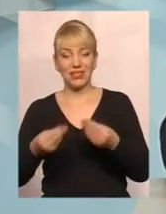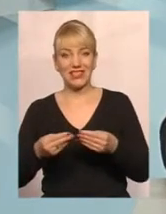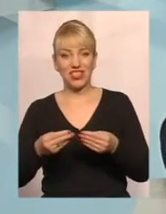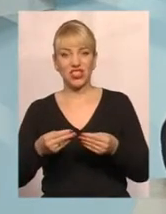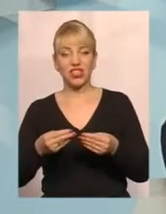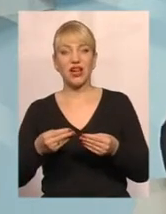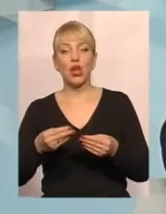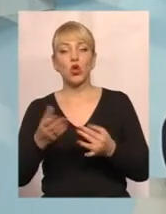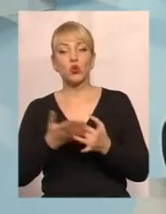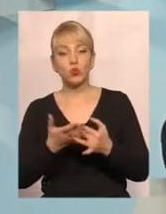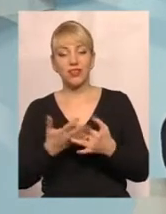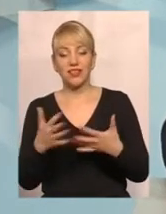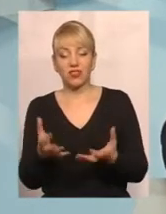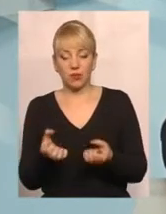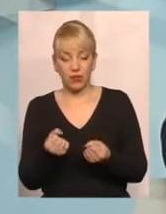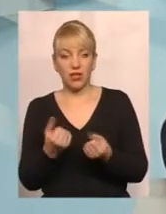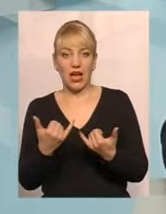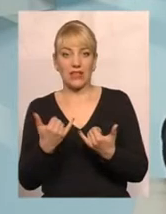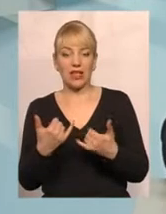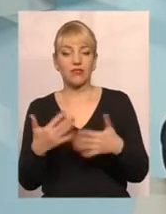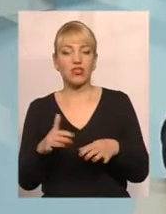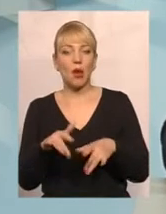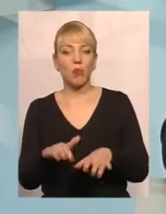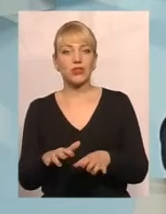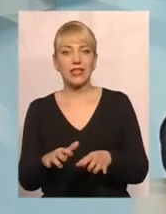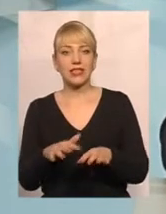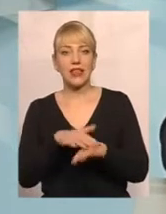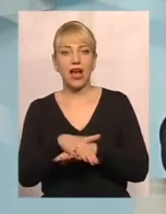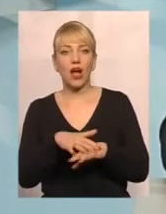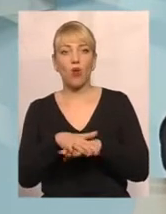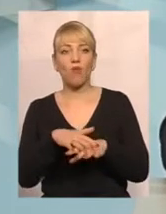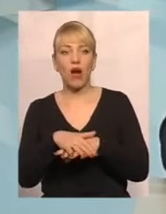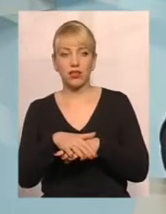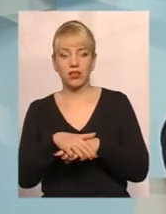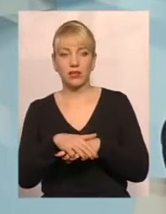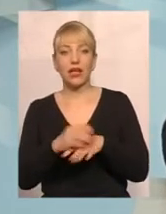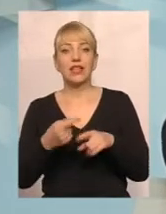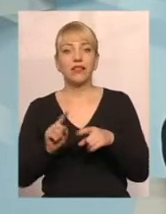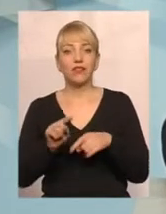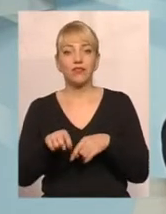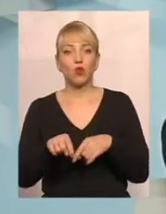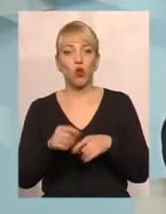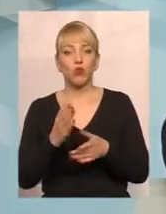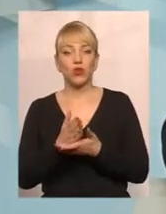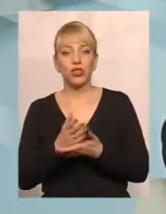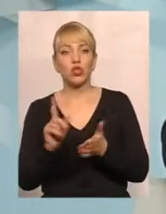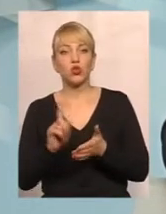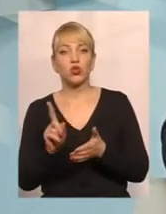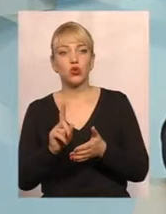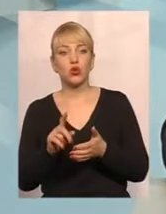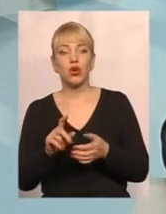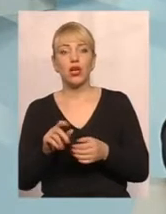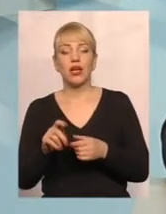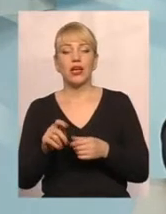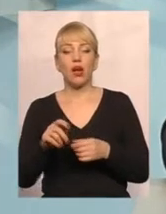Тому зараз відбувається процес нарахування субсидії. Він полягає в тому, що фахівцям управління